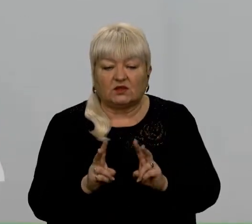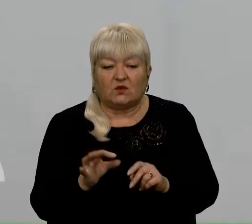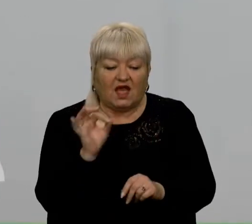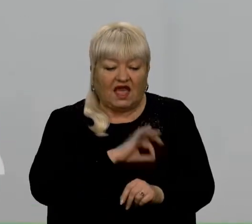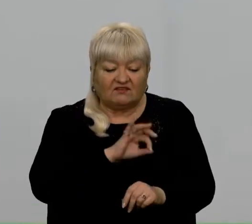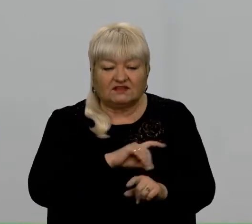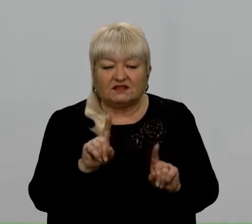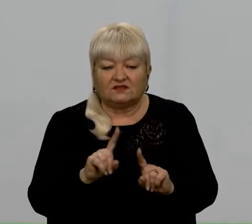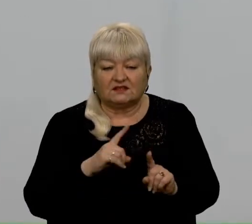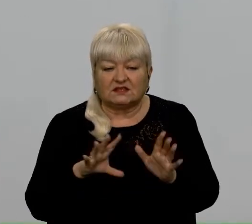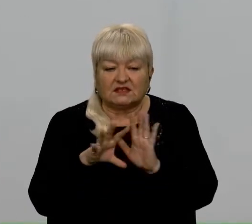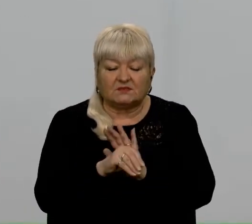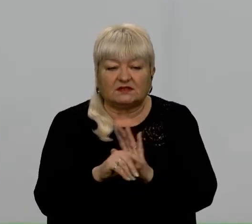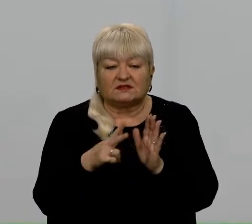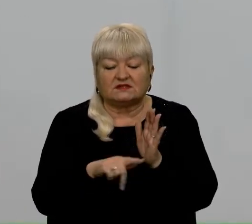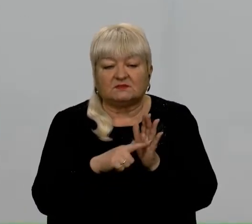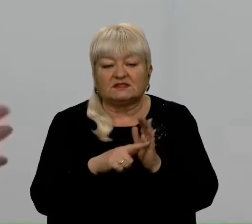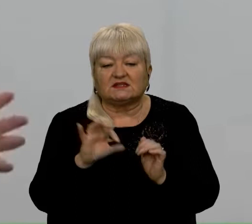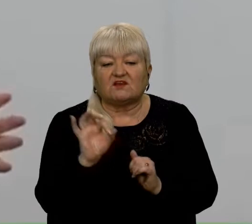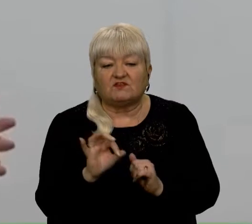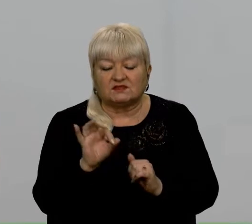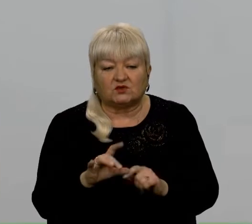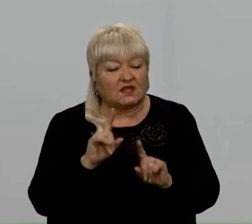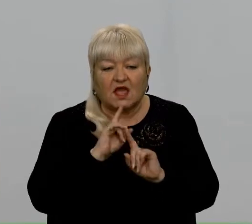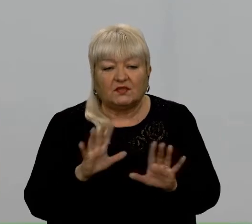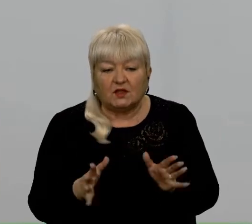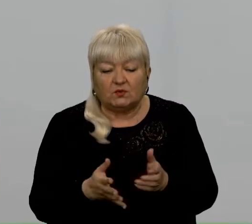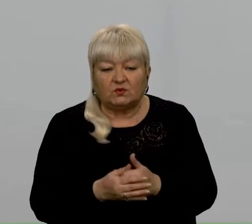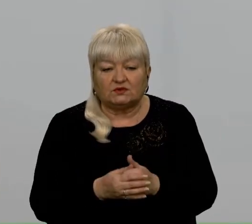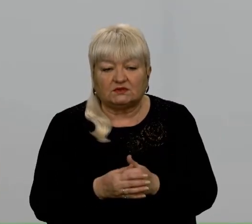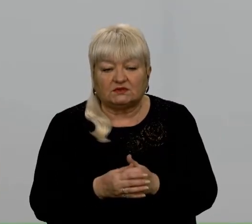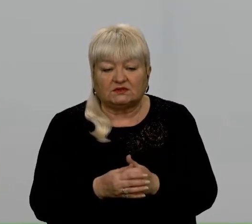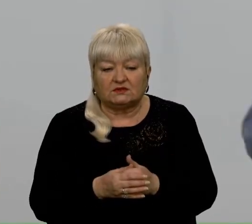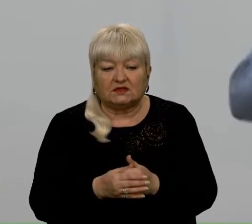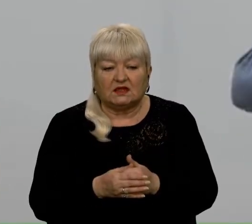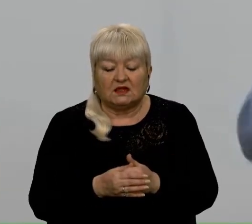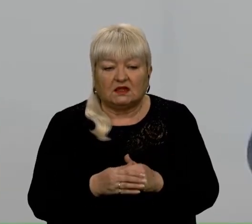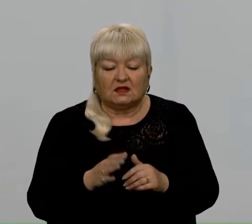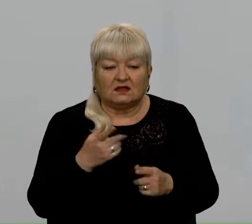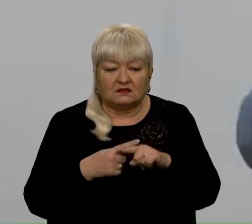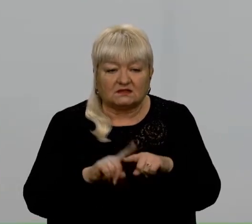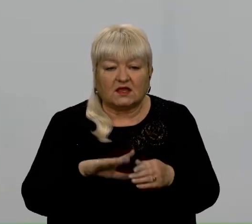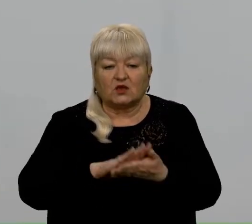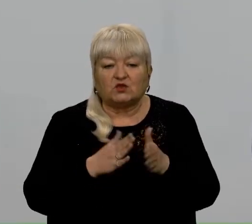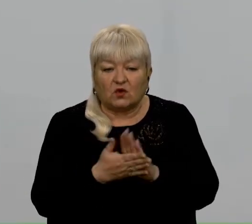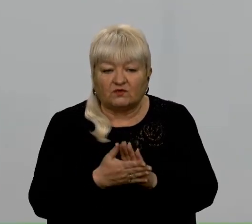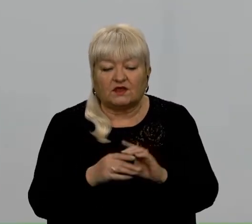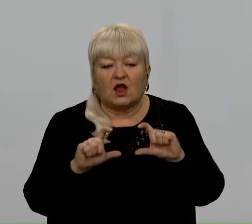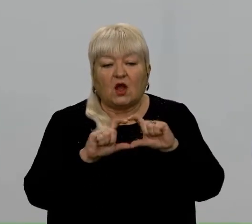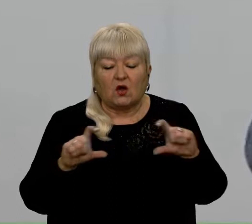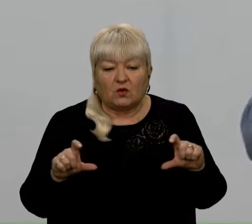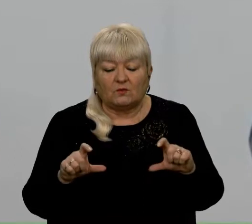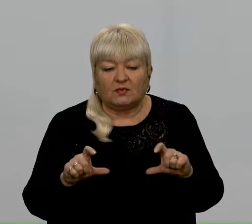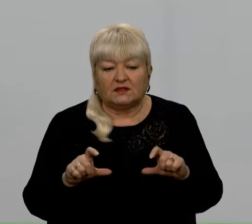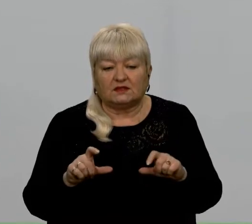якому заклали нижче 70% і не буде діяти цей договор, то компанія відшкодовує кошти